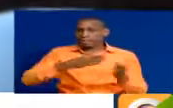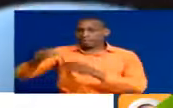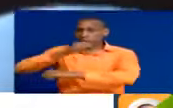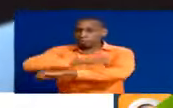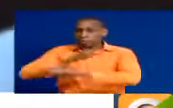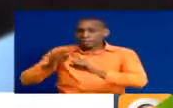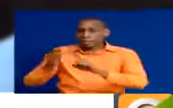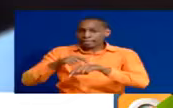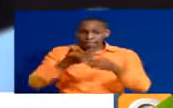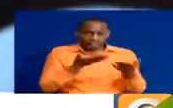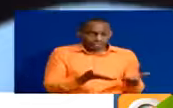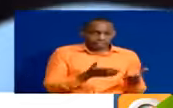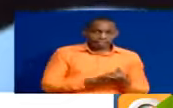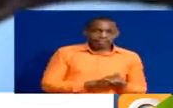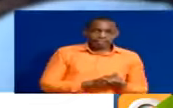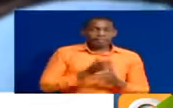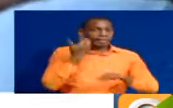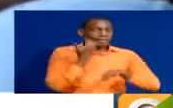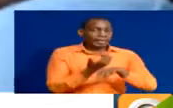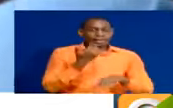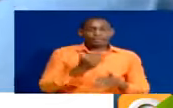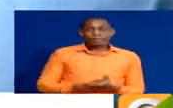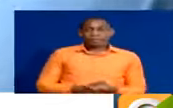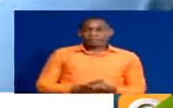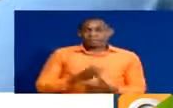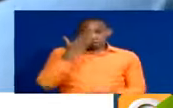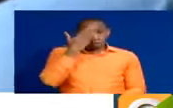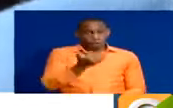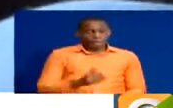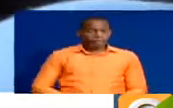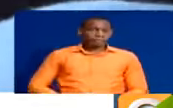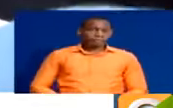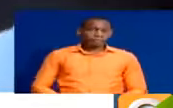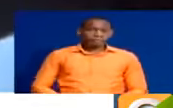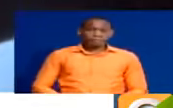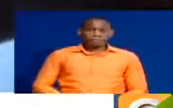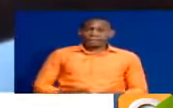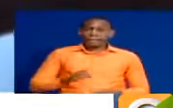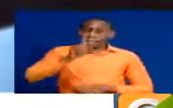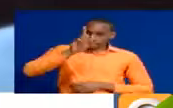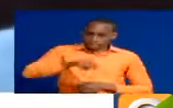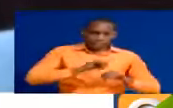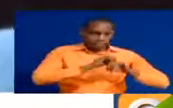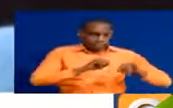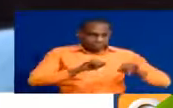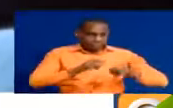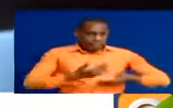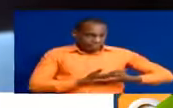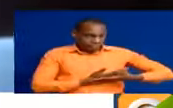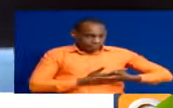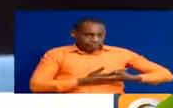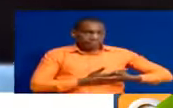tushule. Lakini sikuizi, ni ngumu kwa angu. Kwa sababu, itabidi ni oshe mtoto,